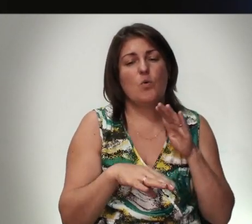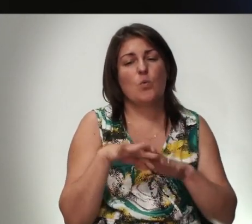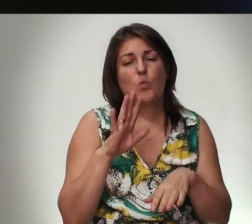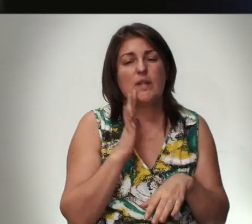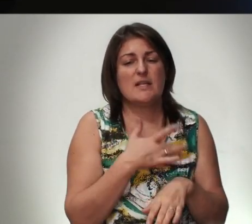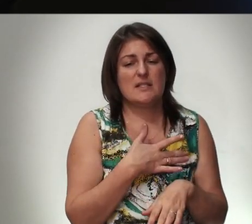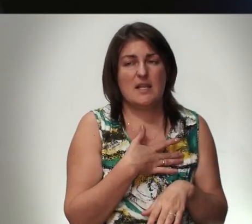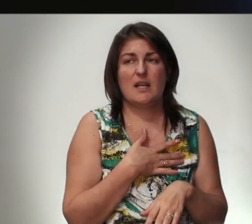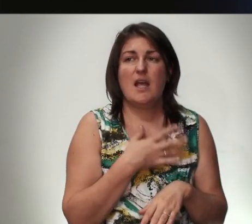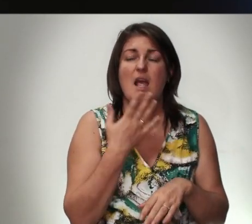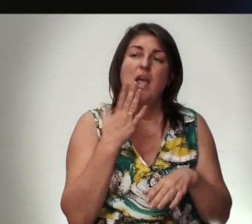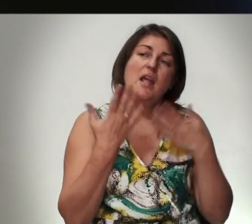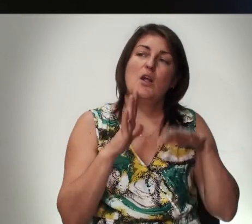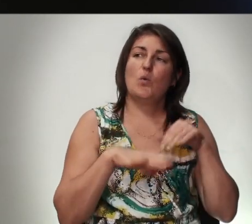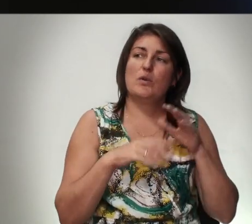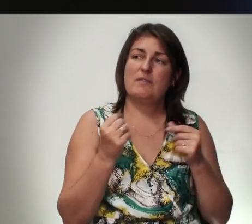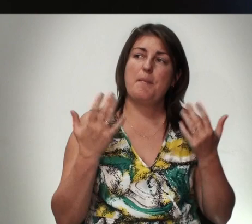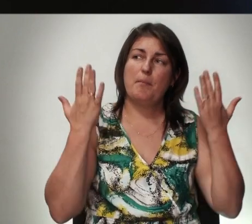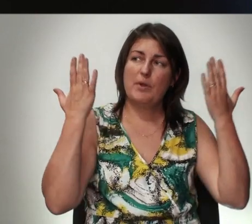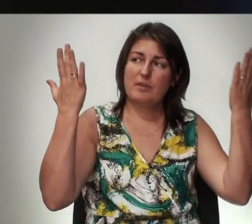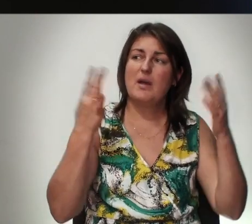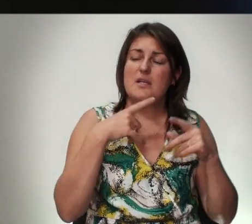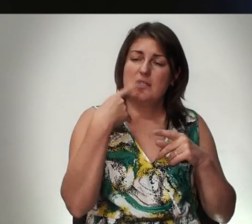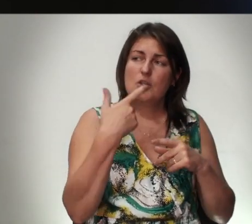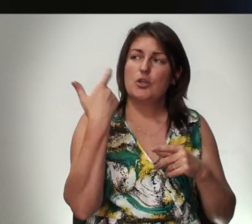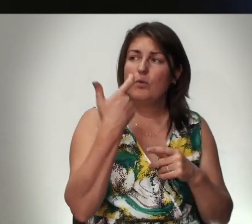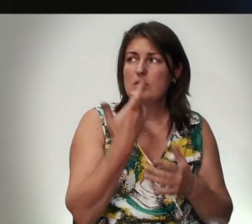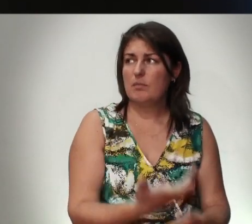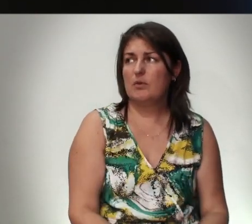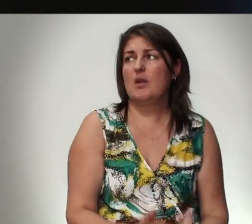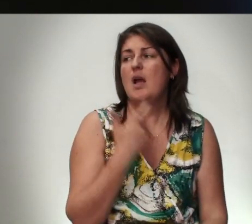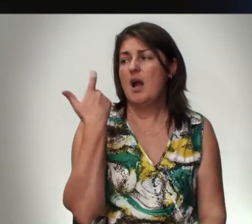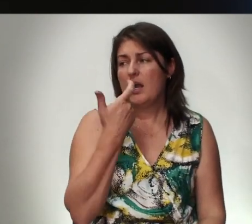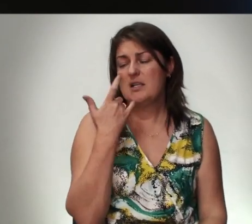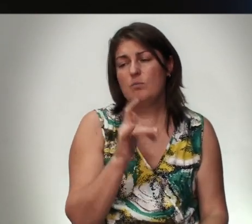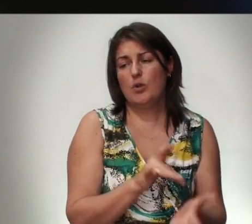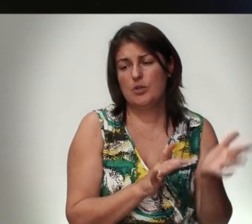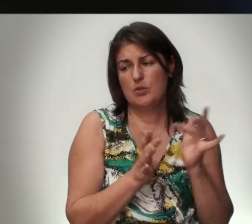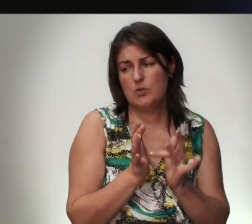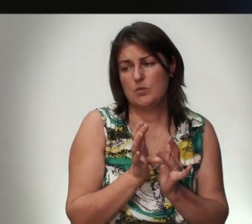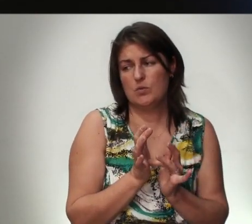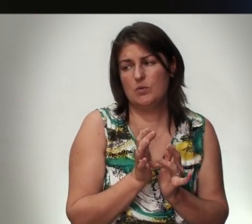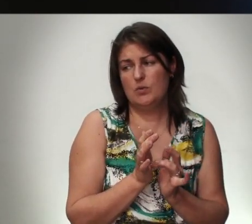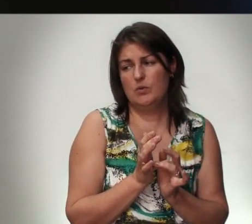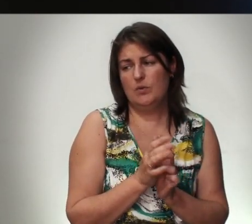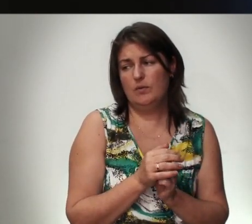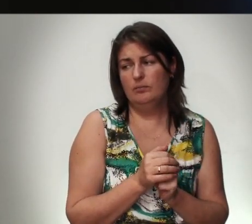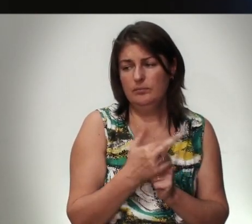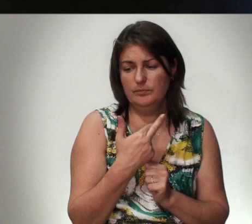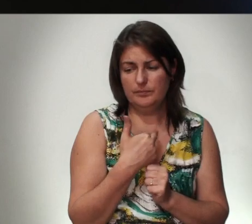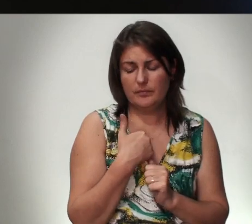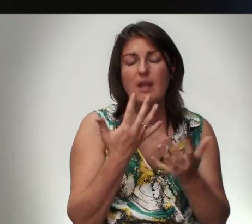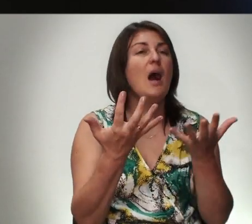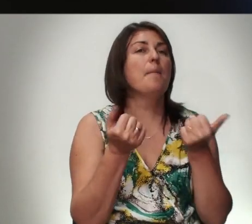Или Подымай Свои Руки И Скажи Господу Господь Иисус Я